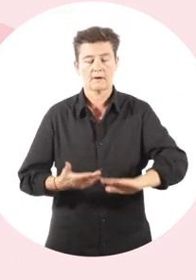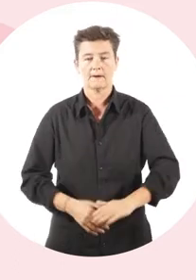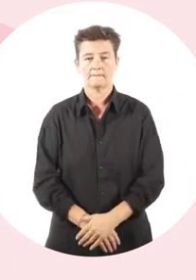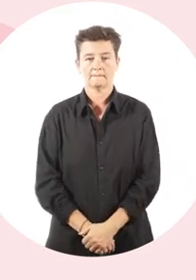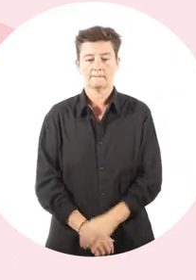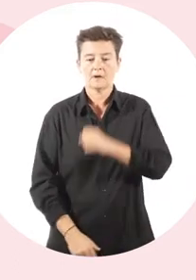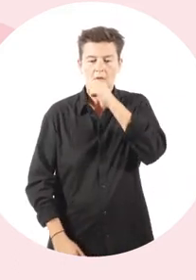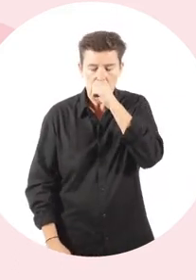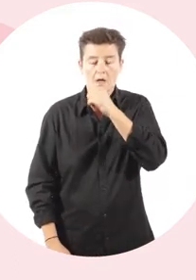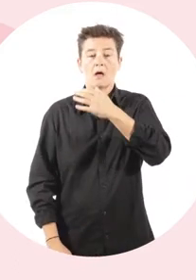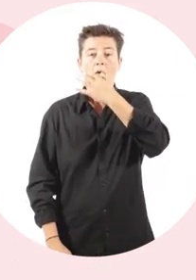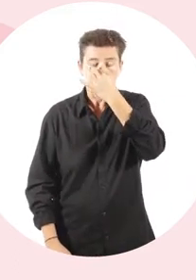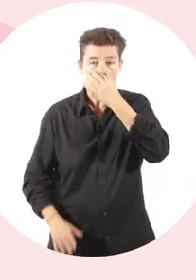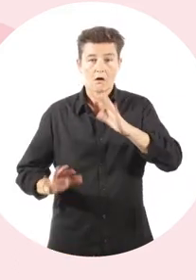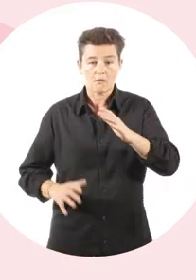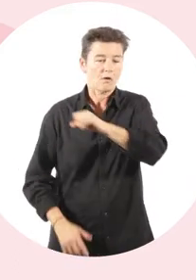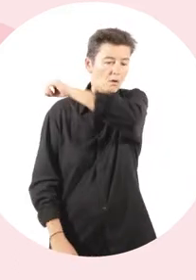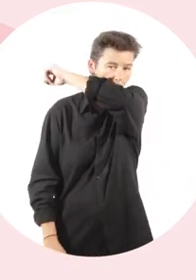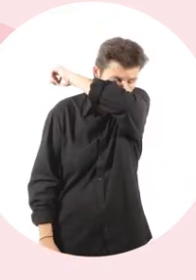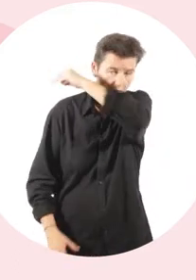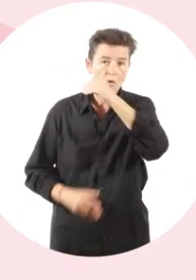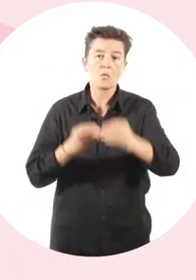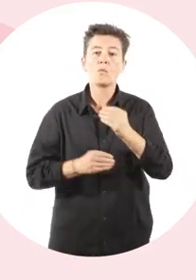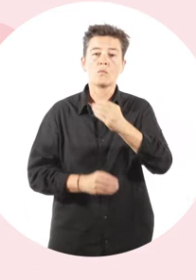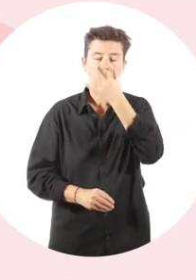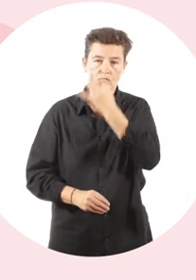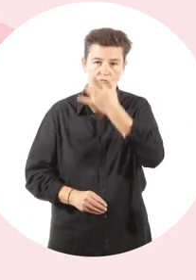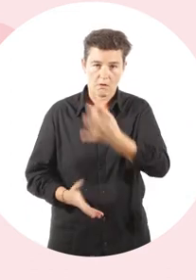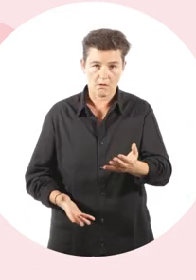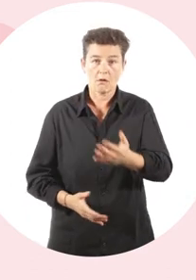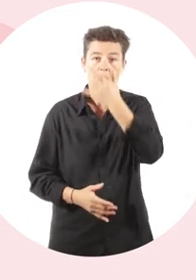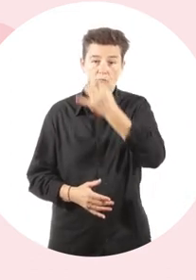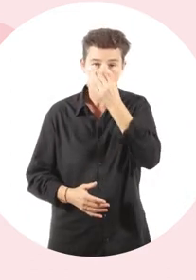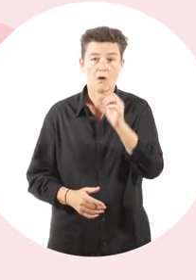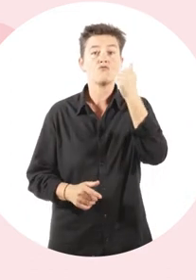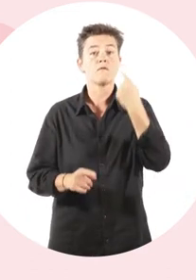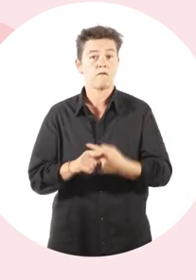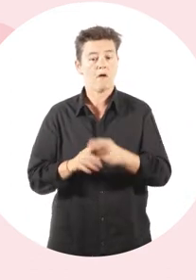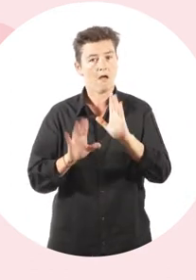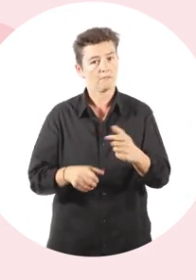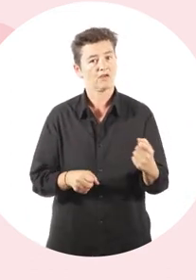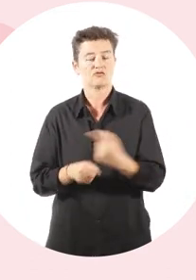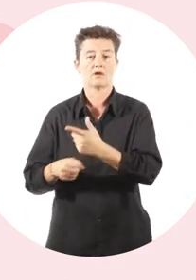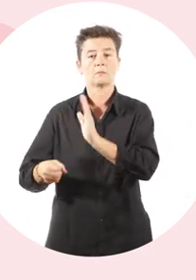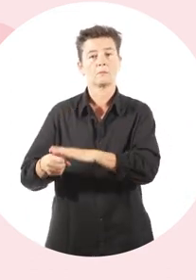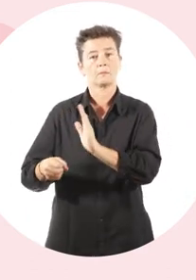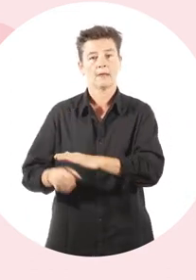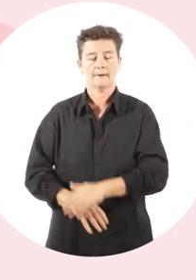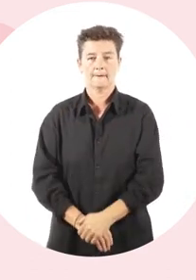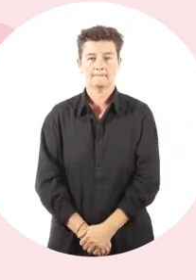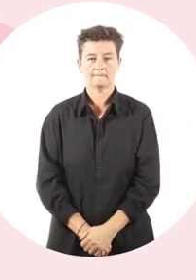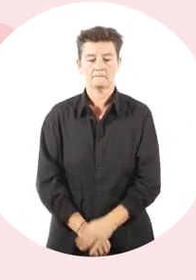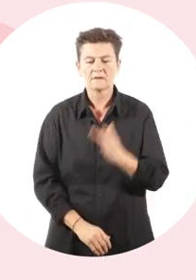hydroalcoolique. Toussez ou éternuez dans votre coude ou dans un mouchoir. Mouchez-vous dans un mouchoir à usage unique,